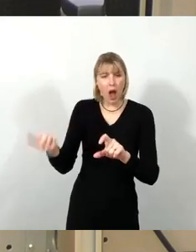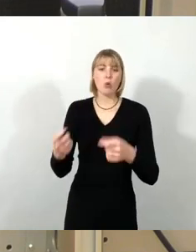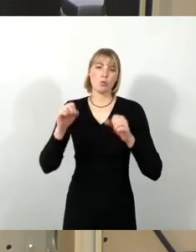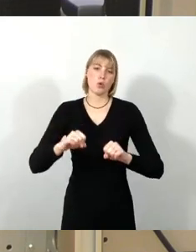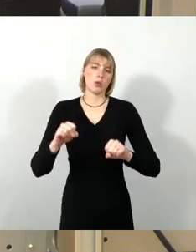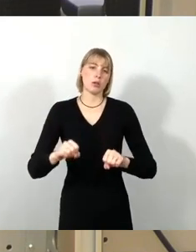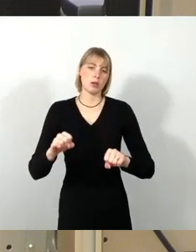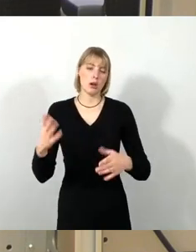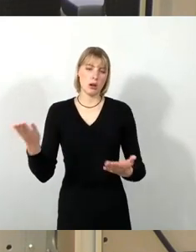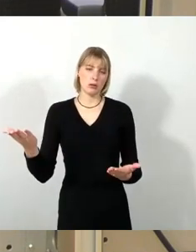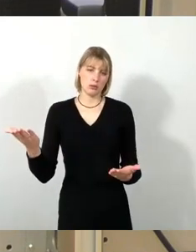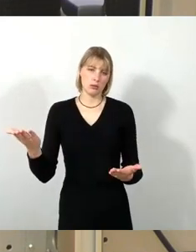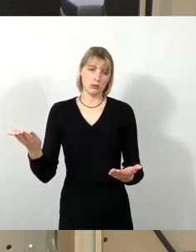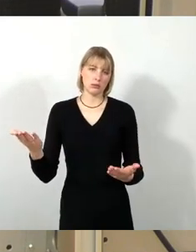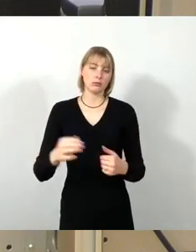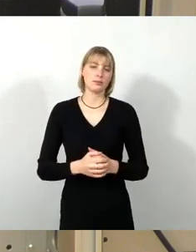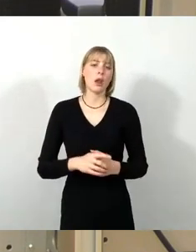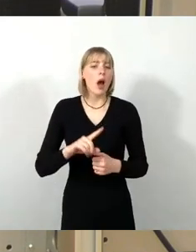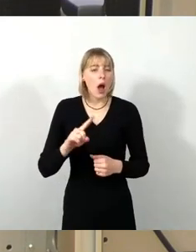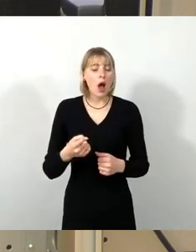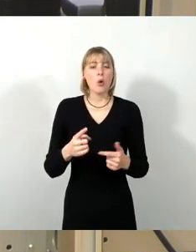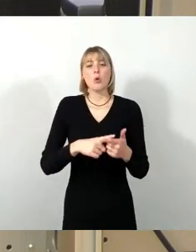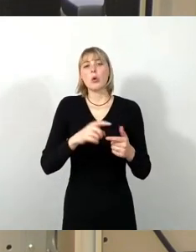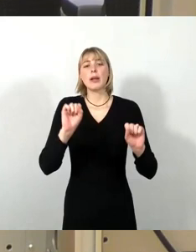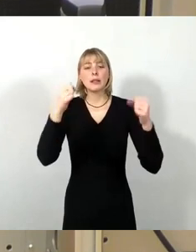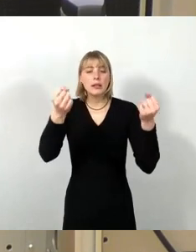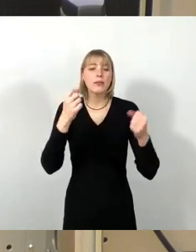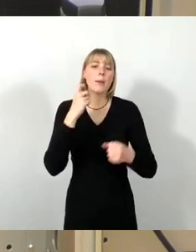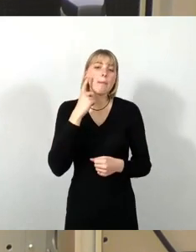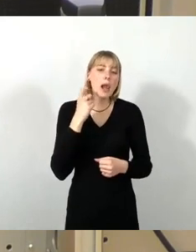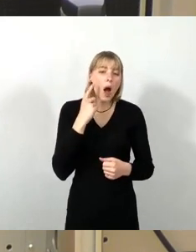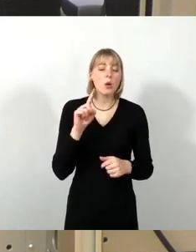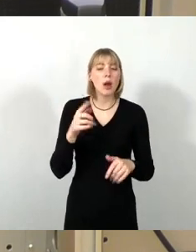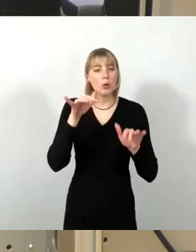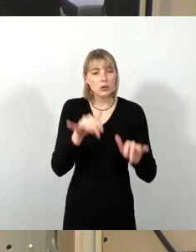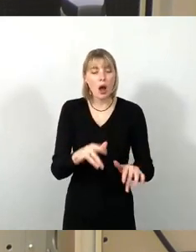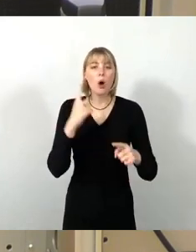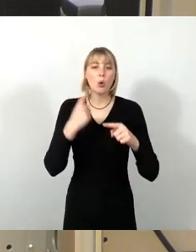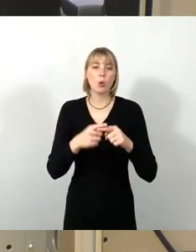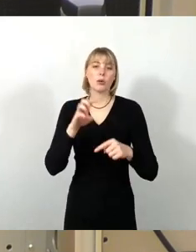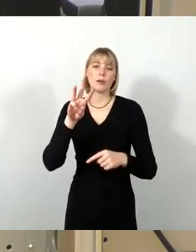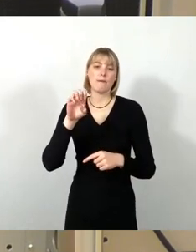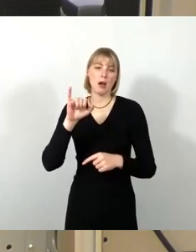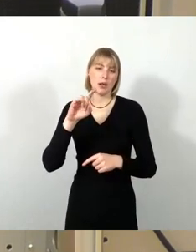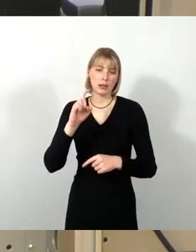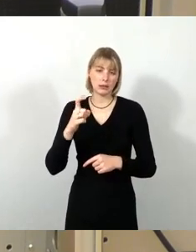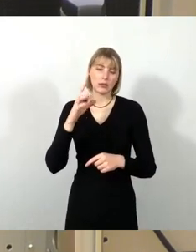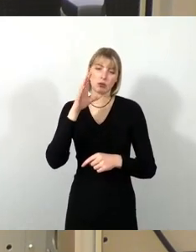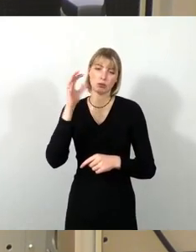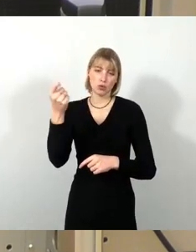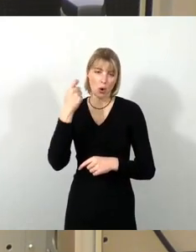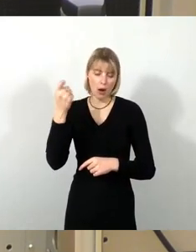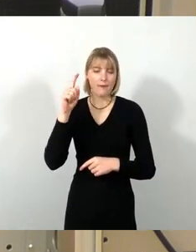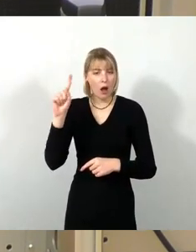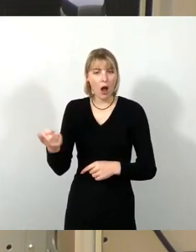Operette. Wir haben eine Initiative in Plauen und in Weixdorf, die ebenfalls sich um ein Kultur- und